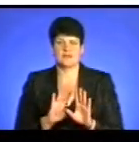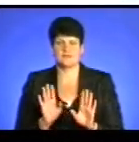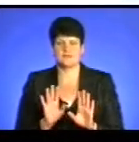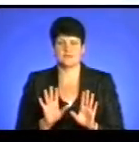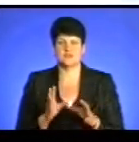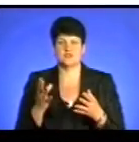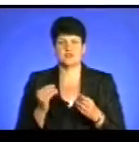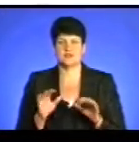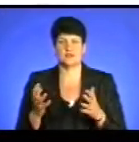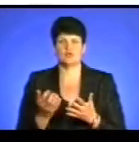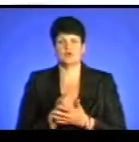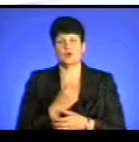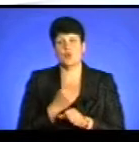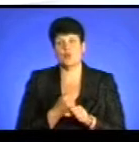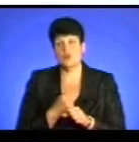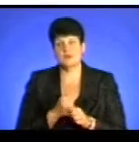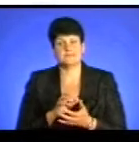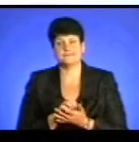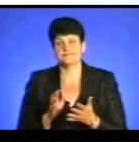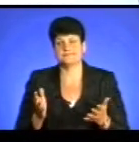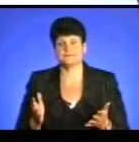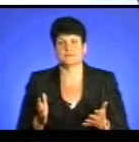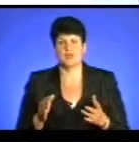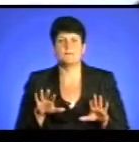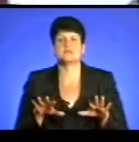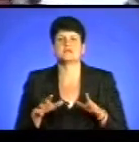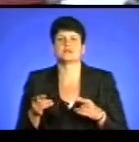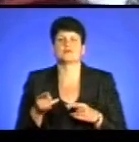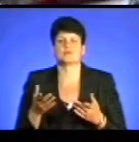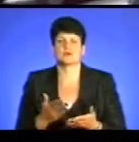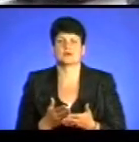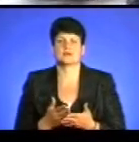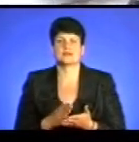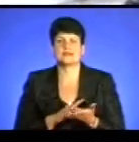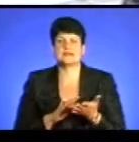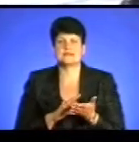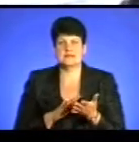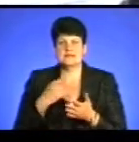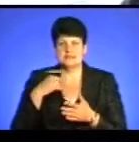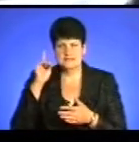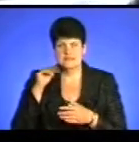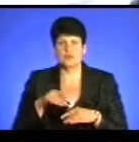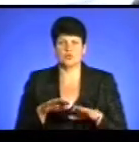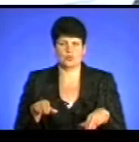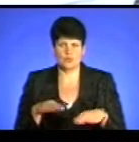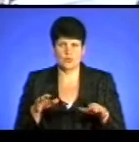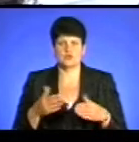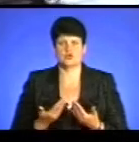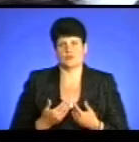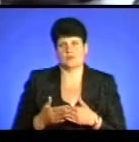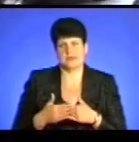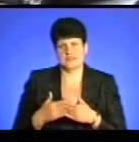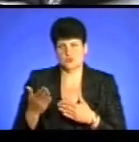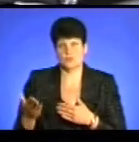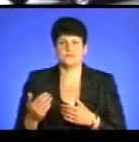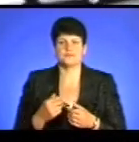Ну, ще не виходила робота. А які місця Тернополі порадити купання? Ну, на циганці знаю, всі купаються і живуть там близько,